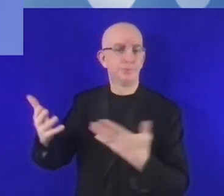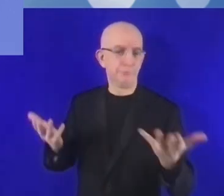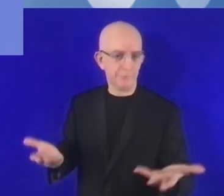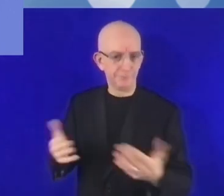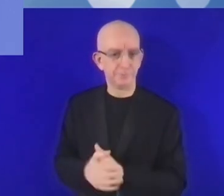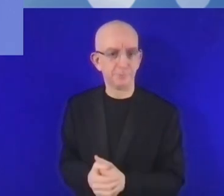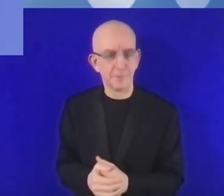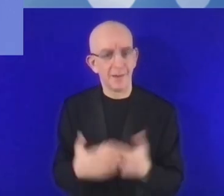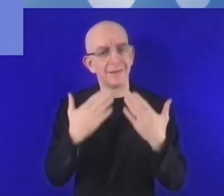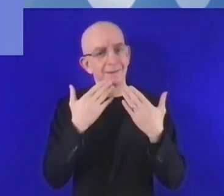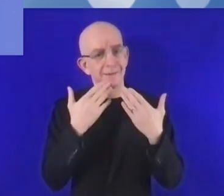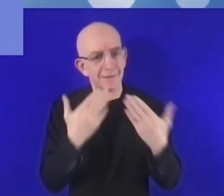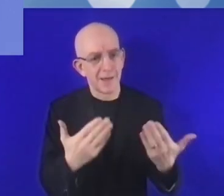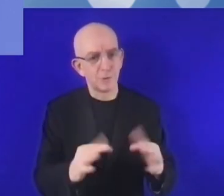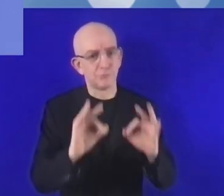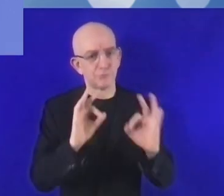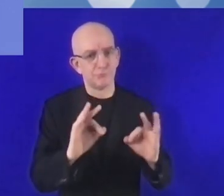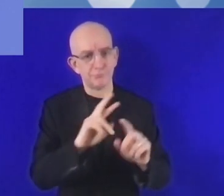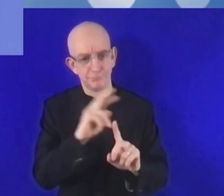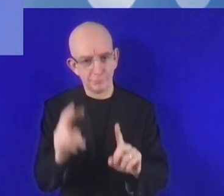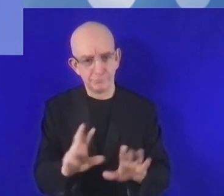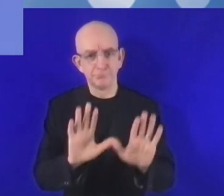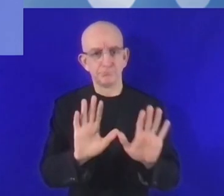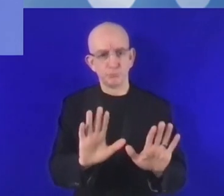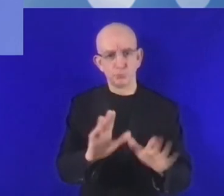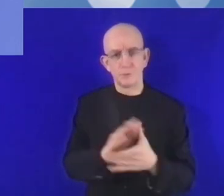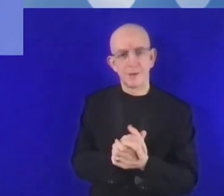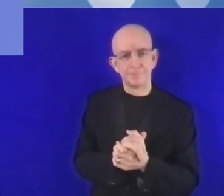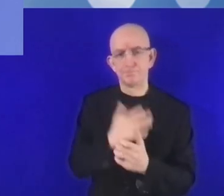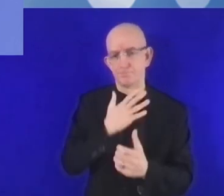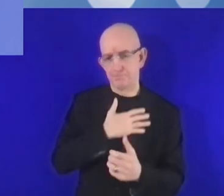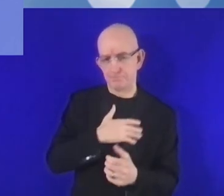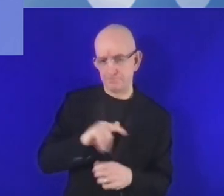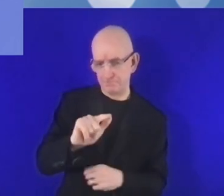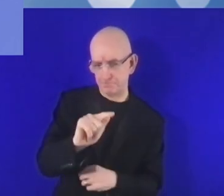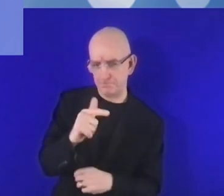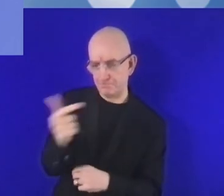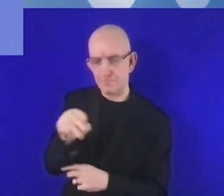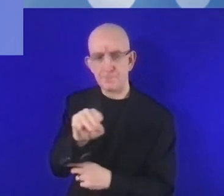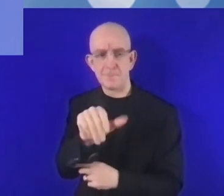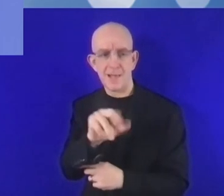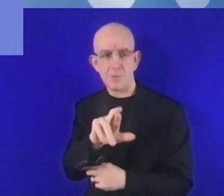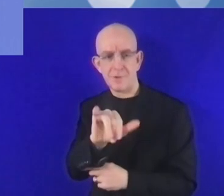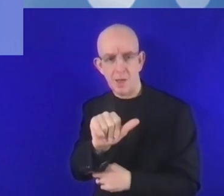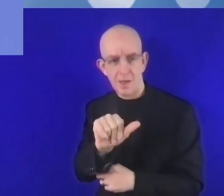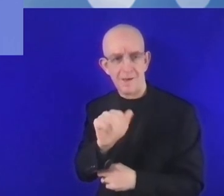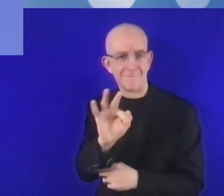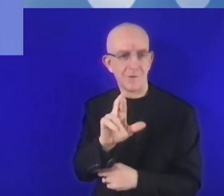الناشئة. شكراً جزيلاً ونفس السؤال أطرحه لماريا